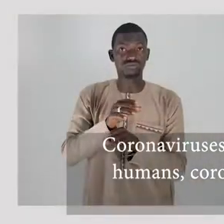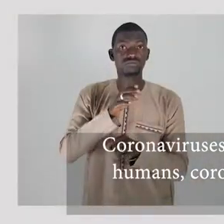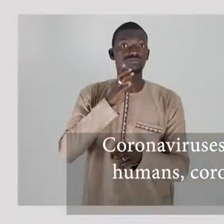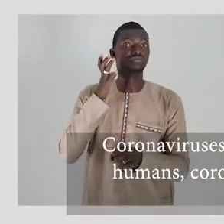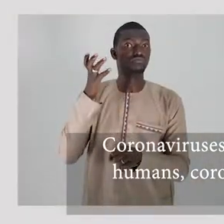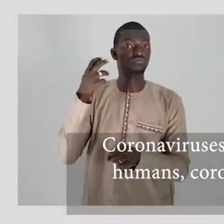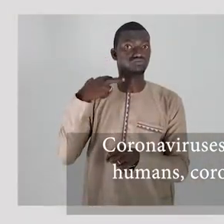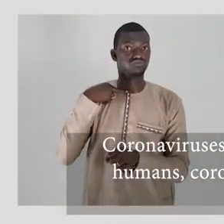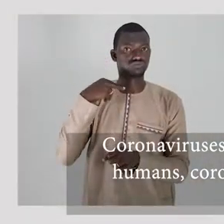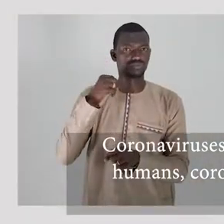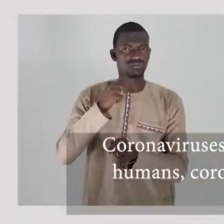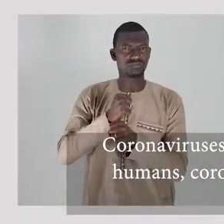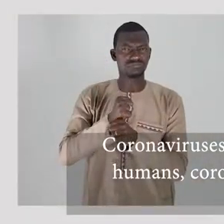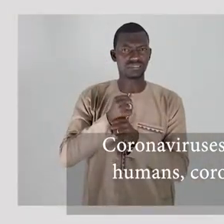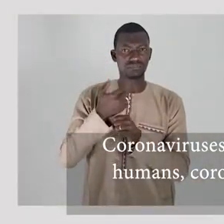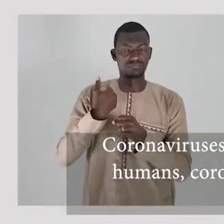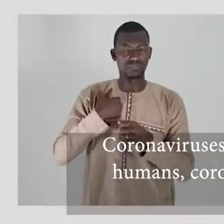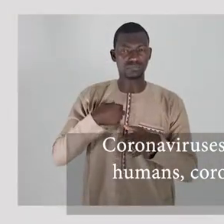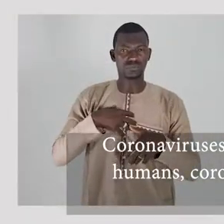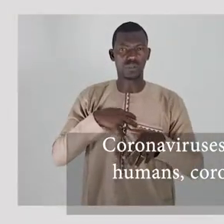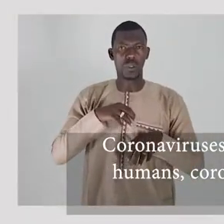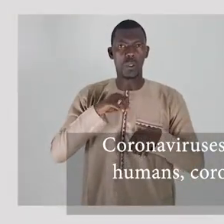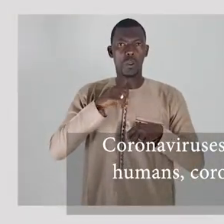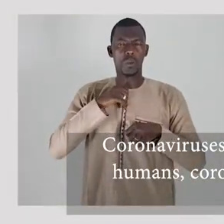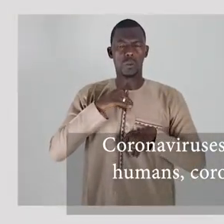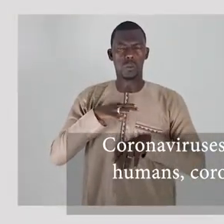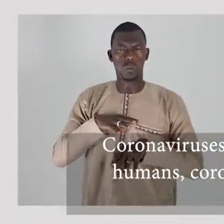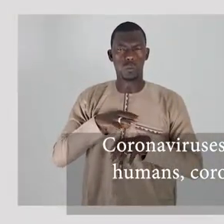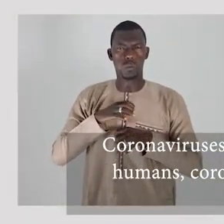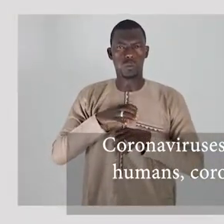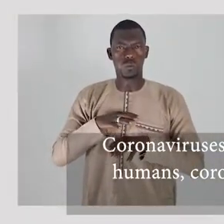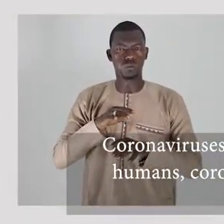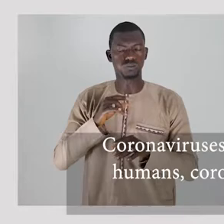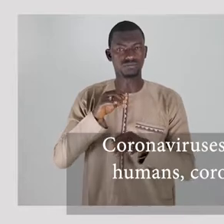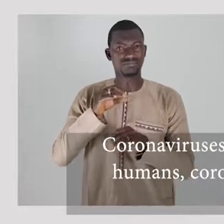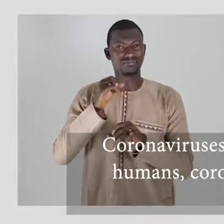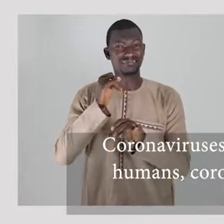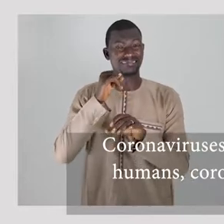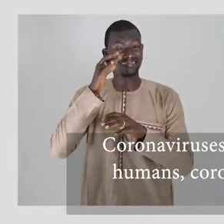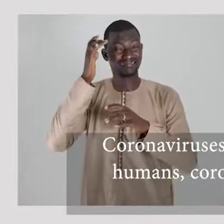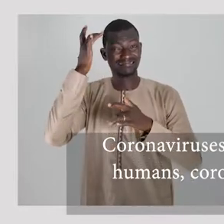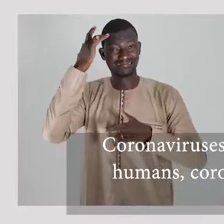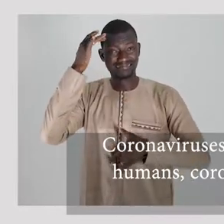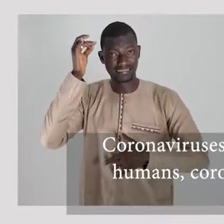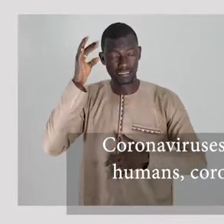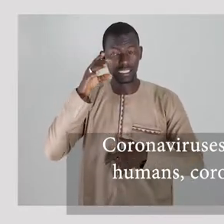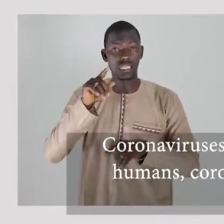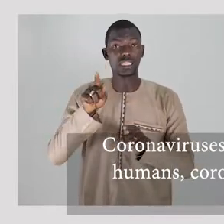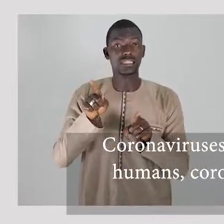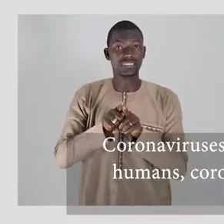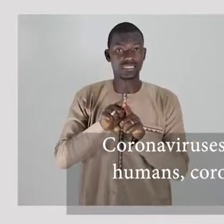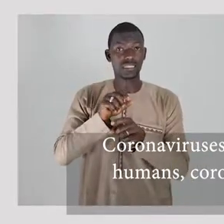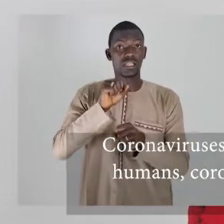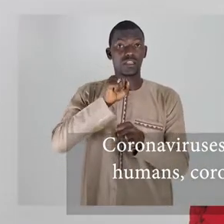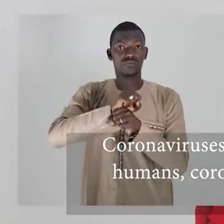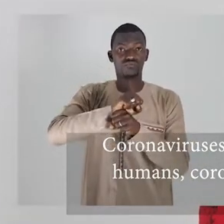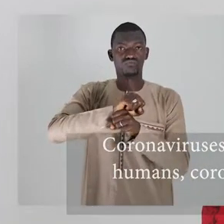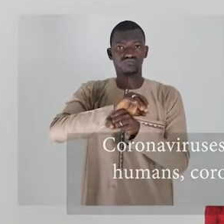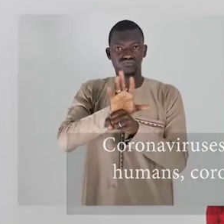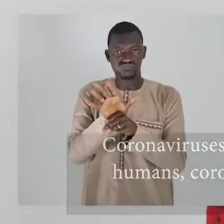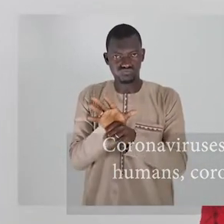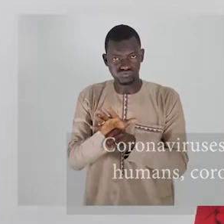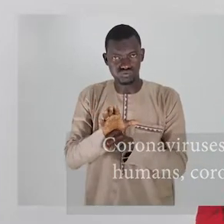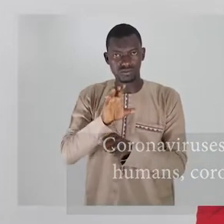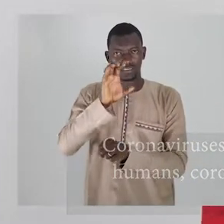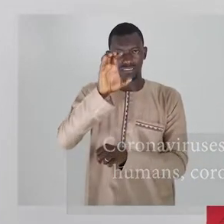banja hapa nuguwajibaji egal be ayifu. Bare kujise isemeti coronavirus uyu wewe ngeri umi kasumutu